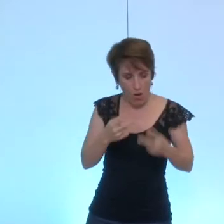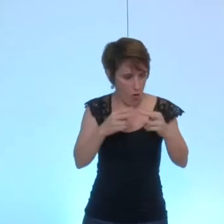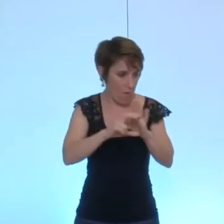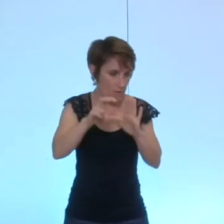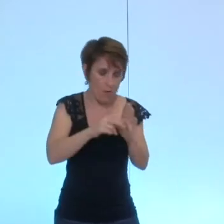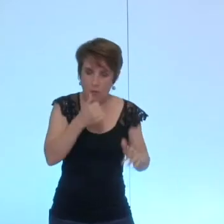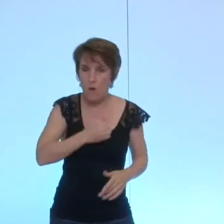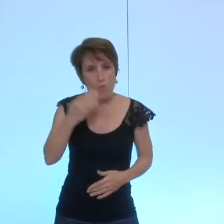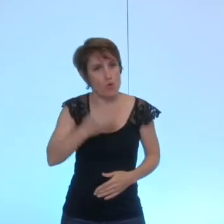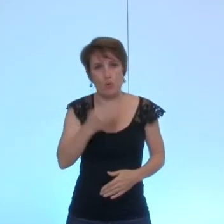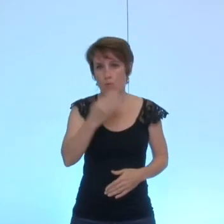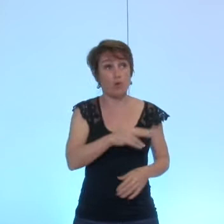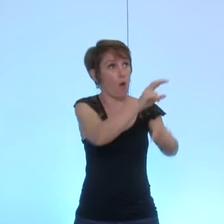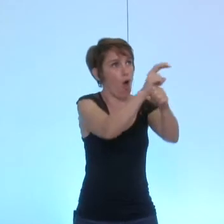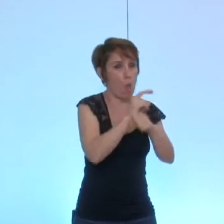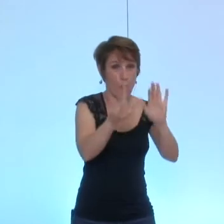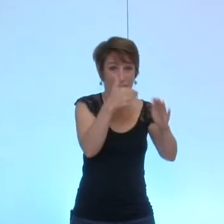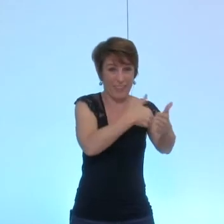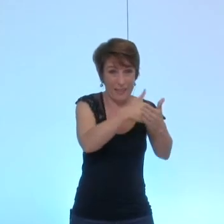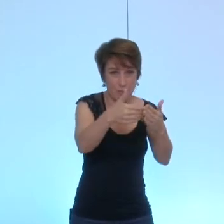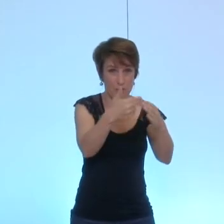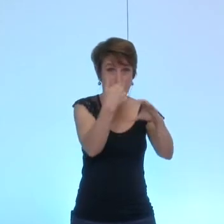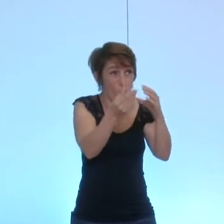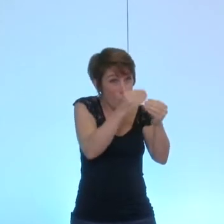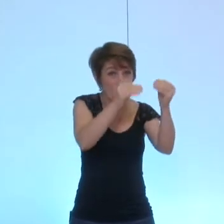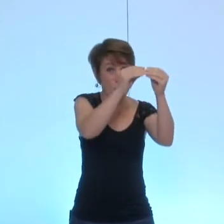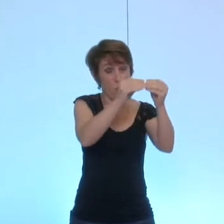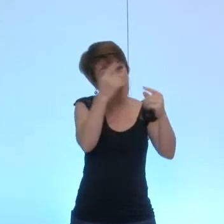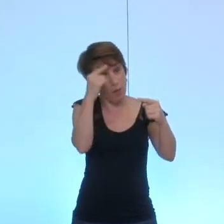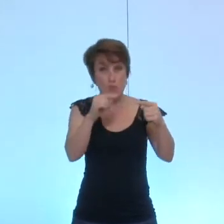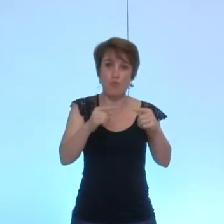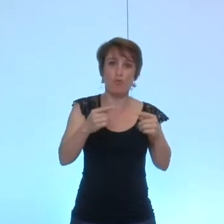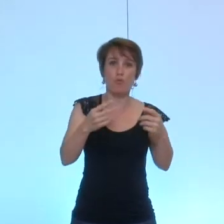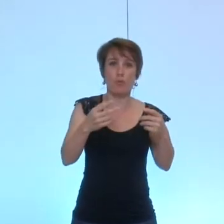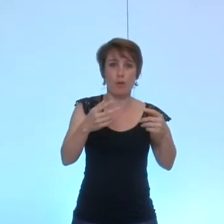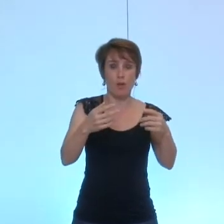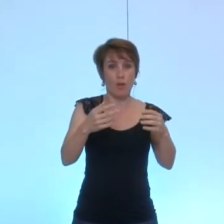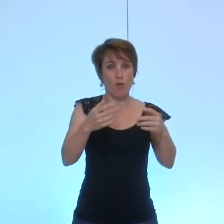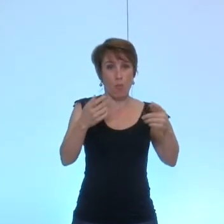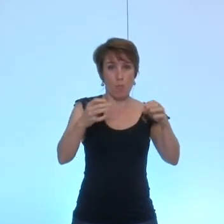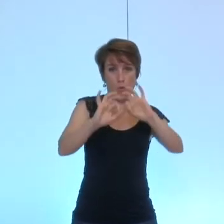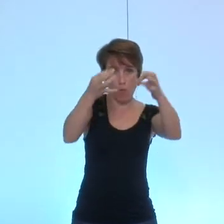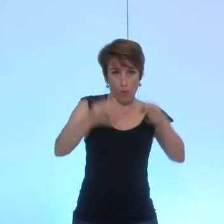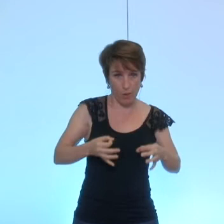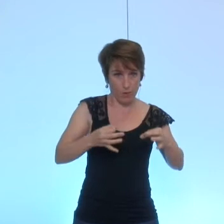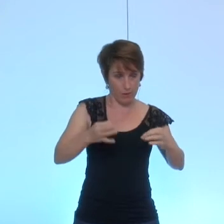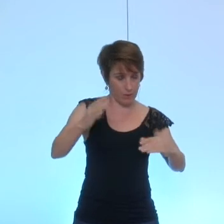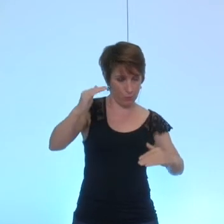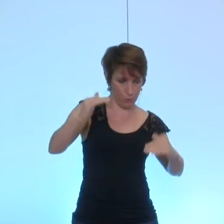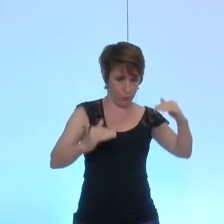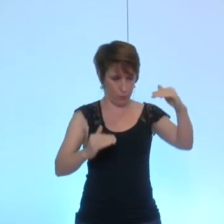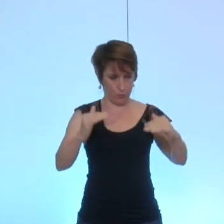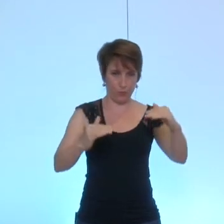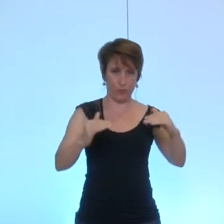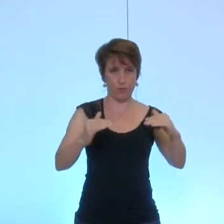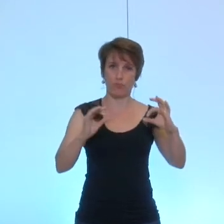supplémentaires pour boucler son exercice budgétaire. Et c'est ce parallèle entre,